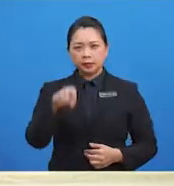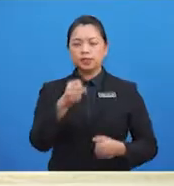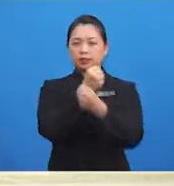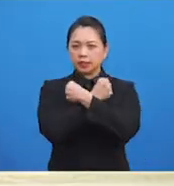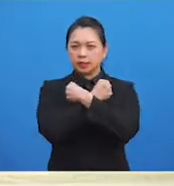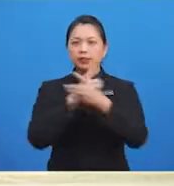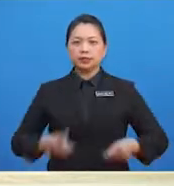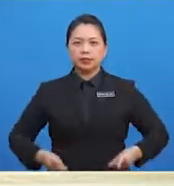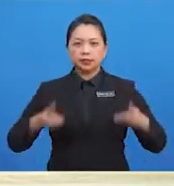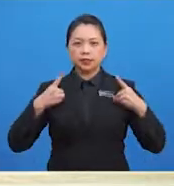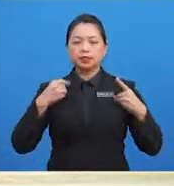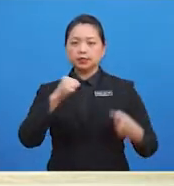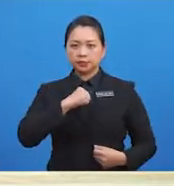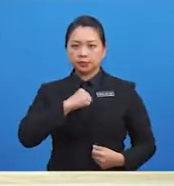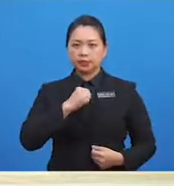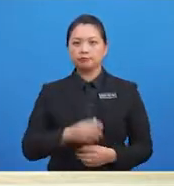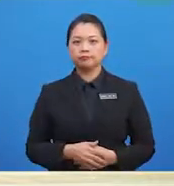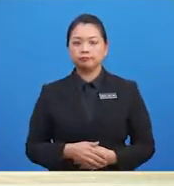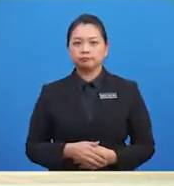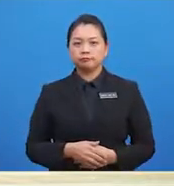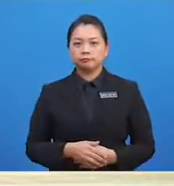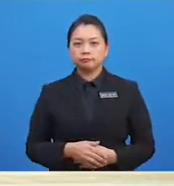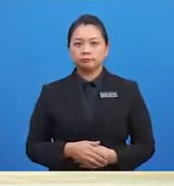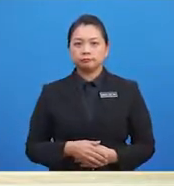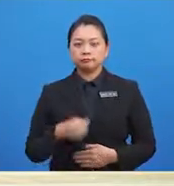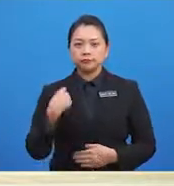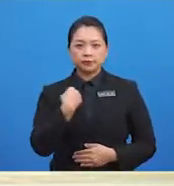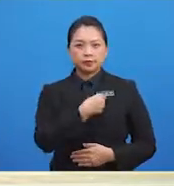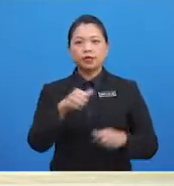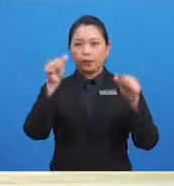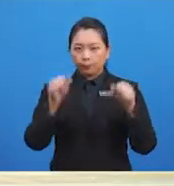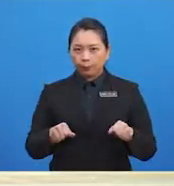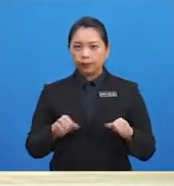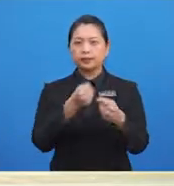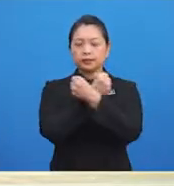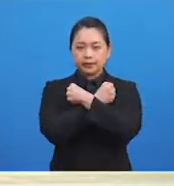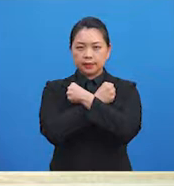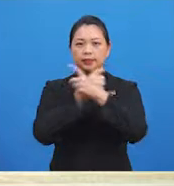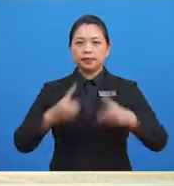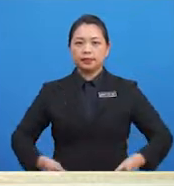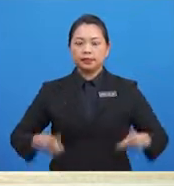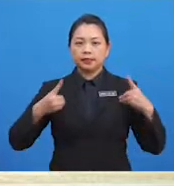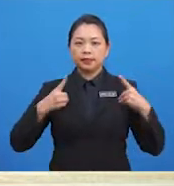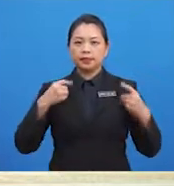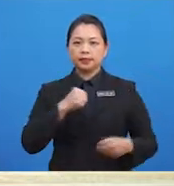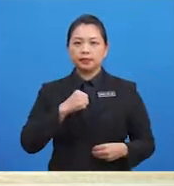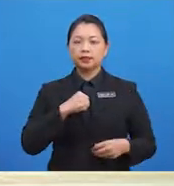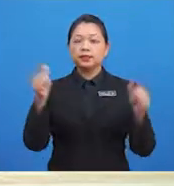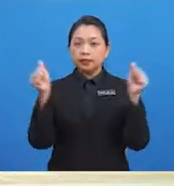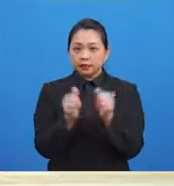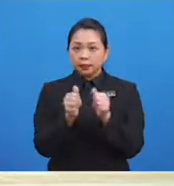dengan cara-cara berikut Pertama, menjaga